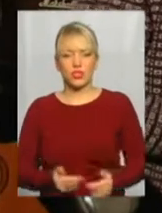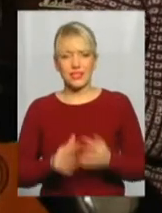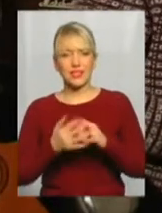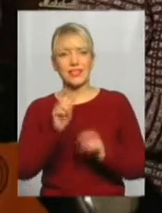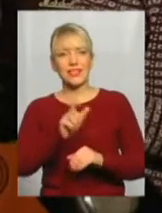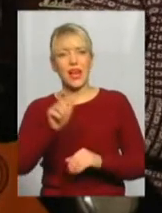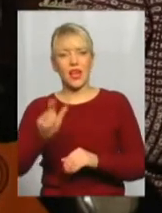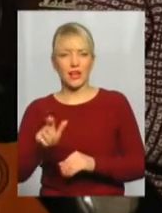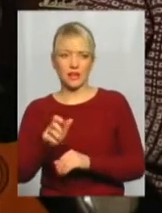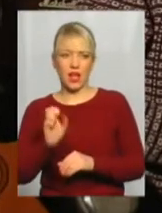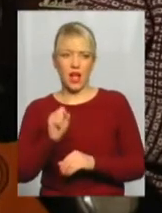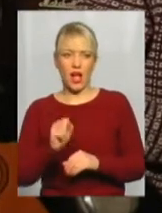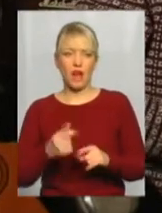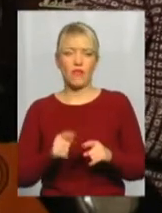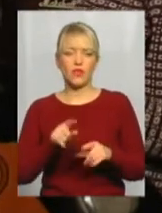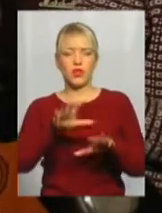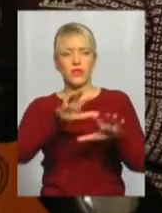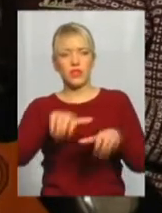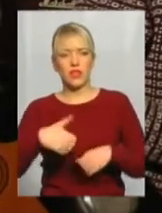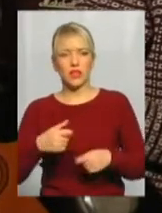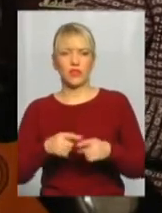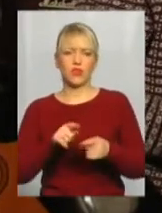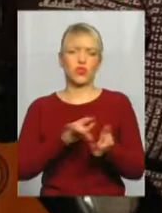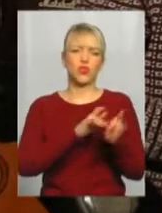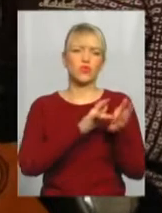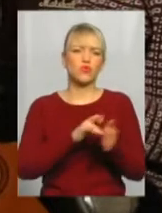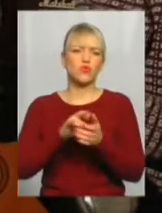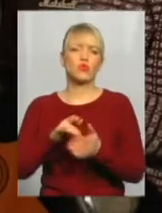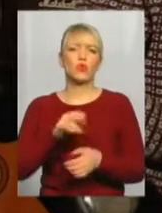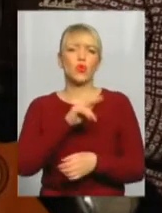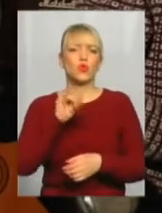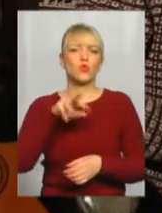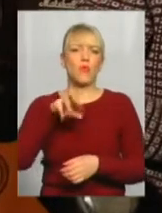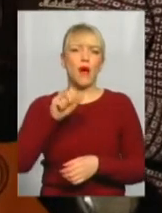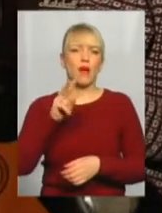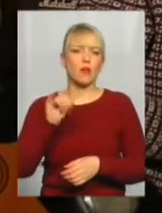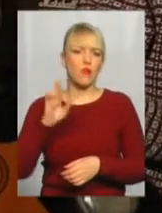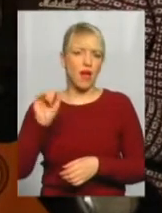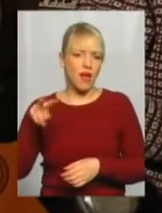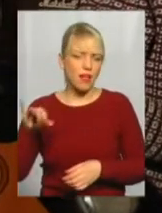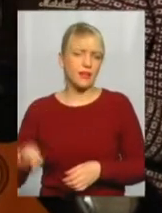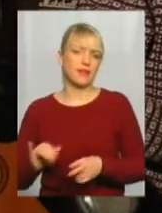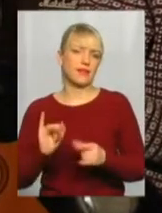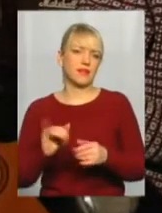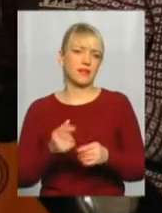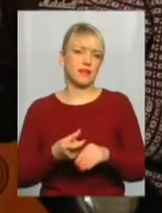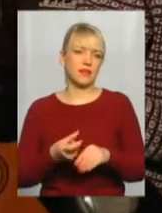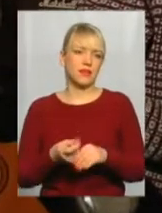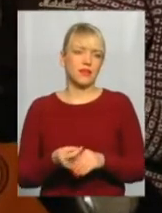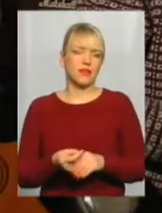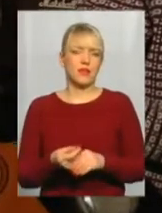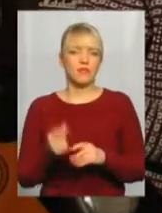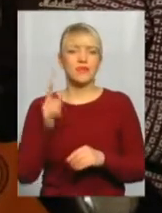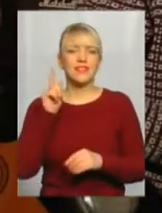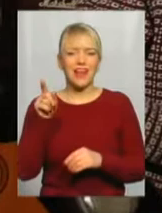його вся рідня, вони чумакували там, і були доволі там, він навіть